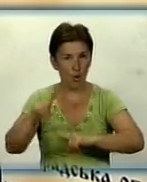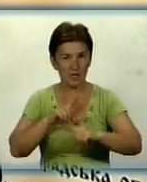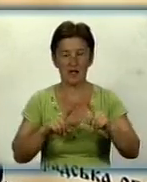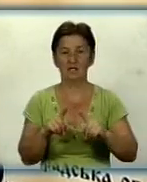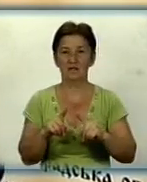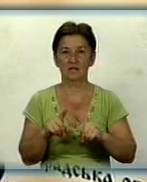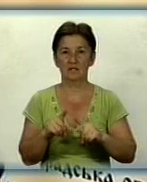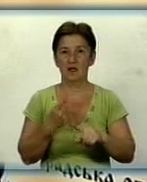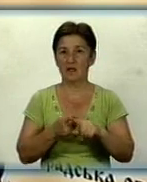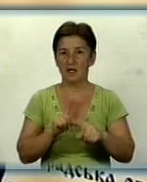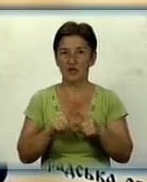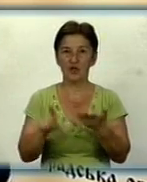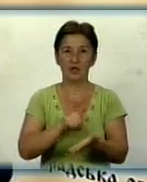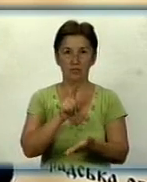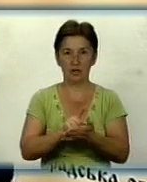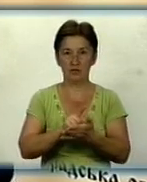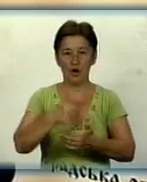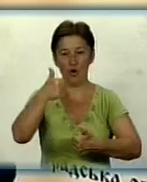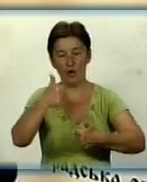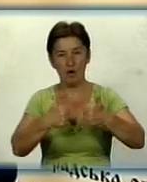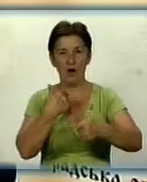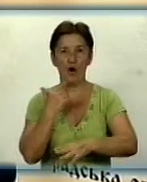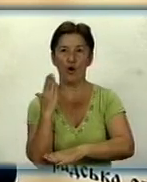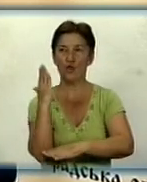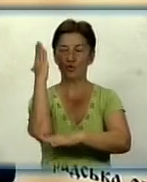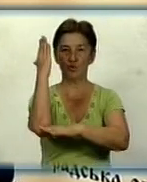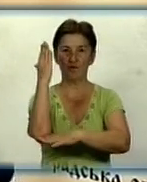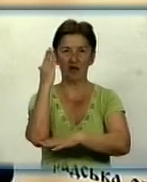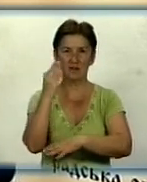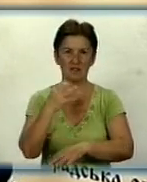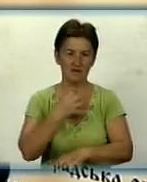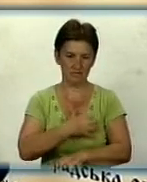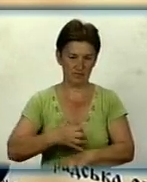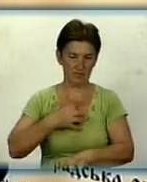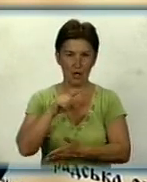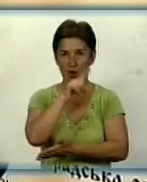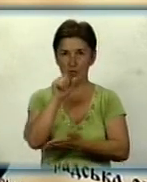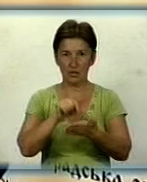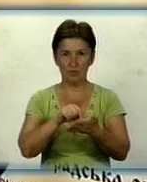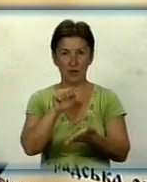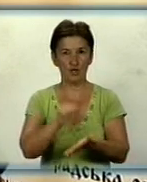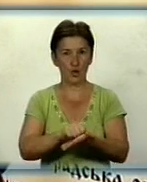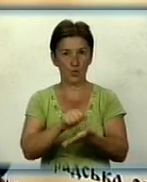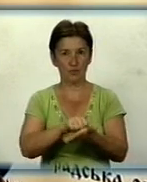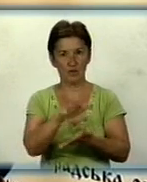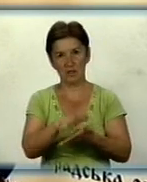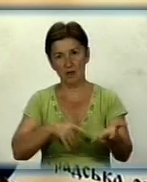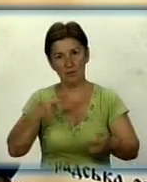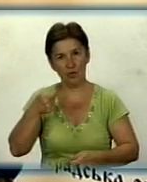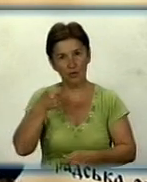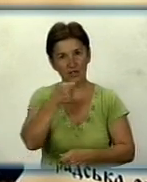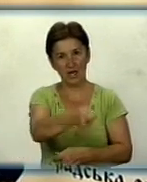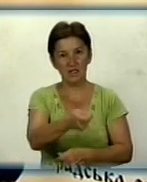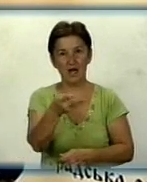збори, які повинні голосуванням вибрати нагальну проблему і потім подати документи відповідні